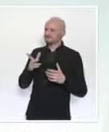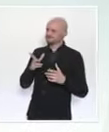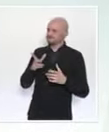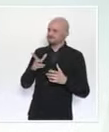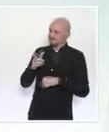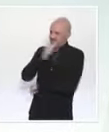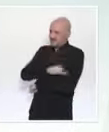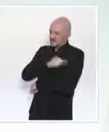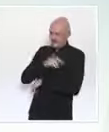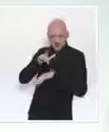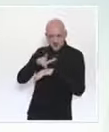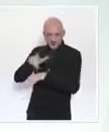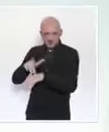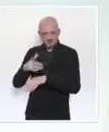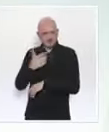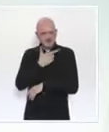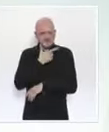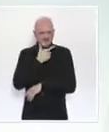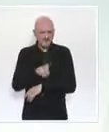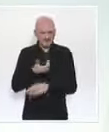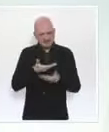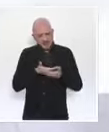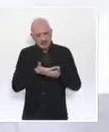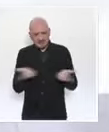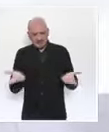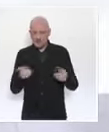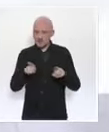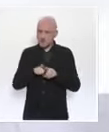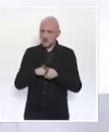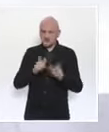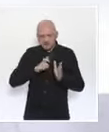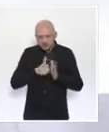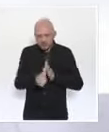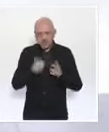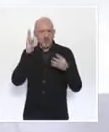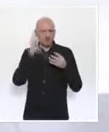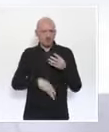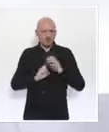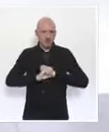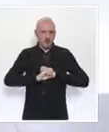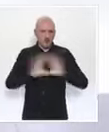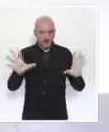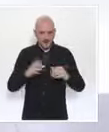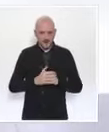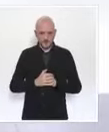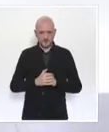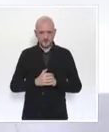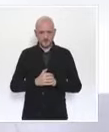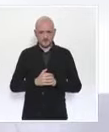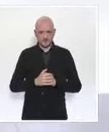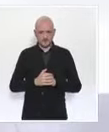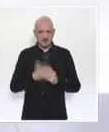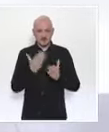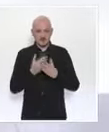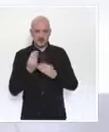de sécurité et de transparence qui préservent notamment leur capacité à savoir et donc à décider.